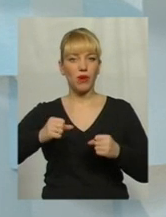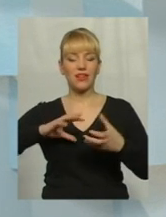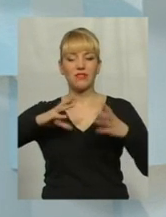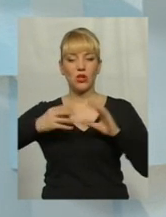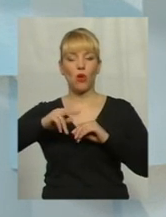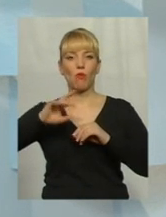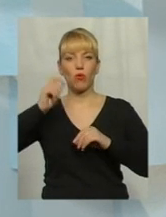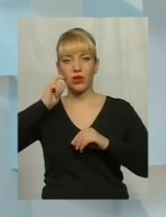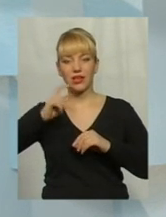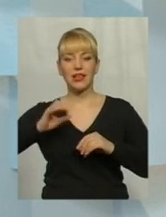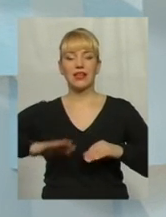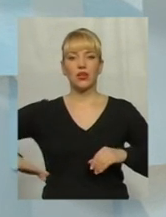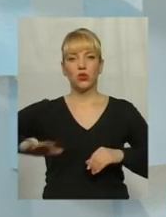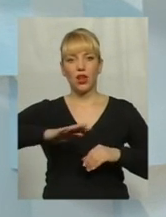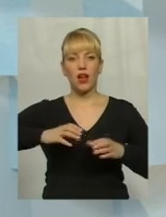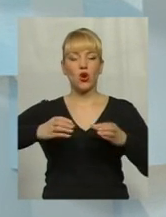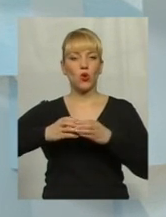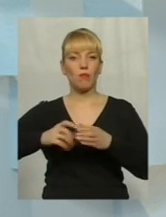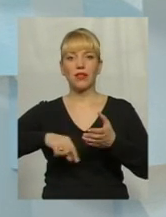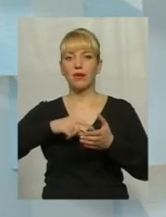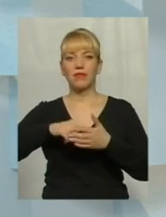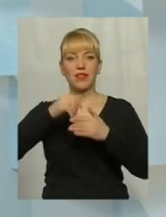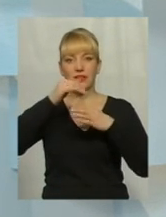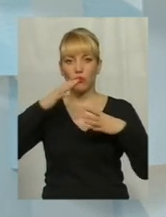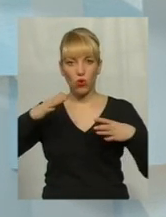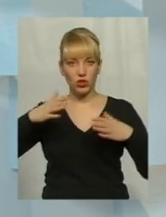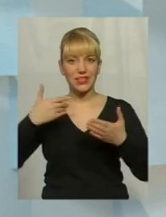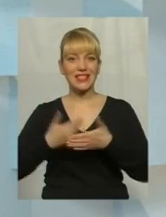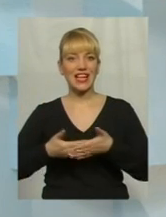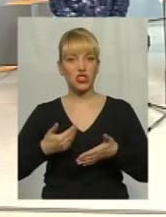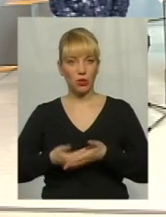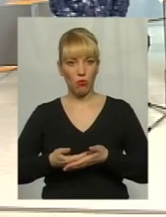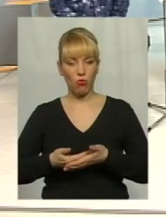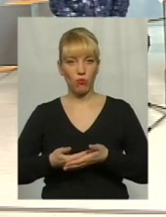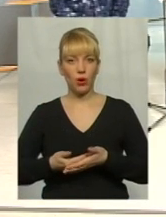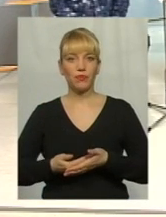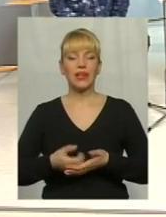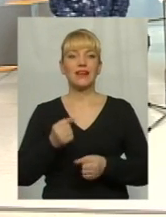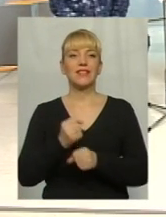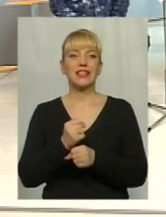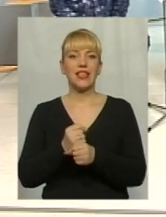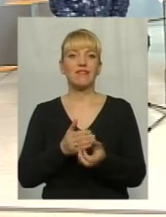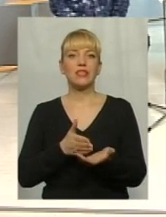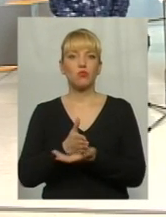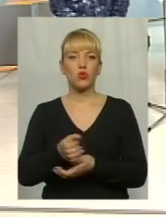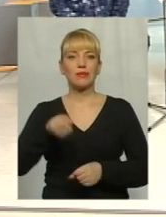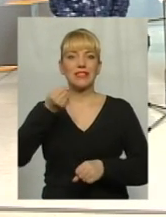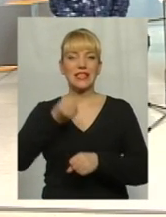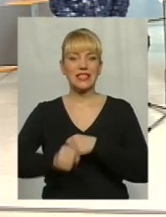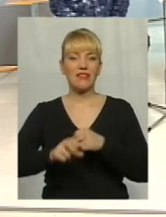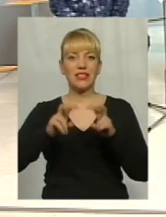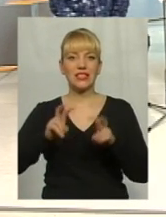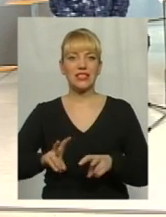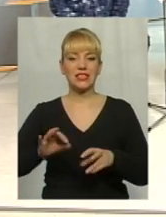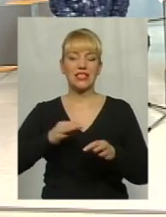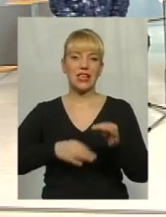територіальна громада міста не може, скажімо, в дієвий спосіб заставити сісти за